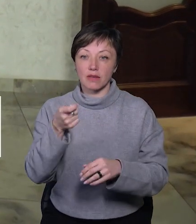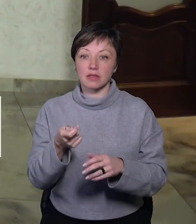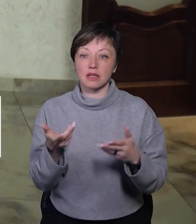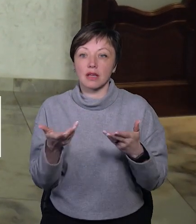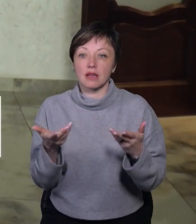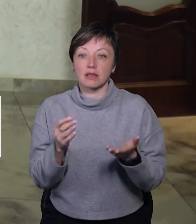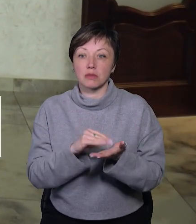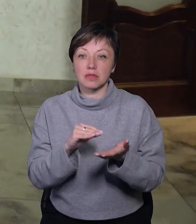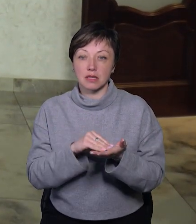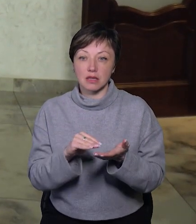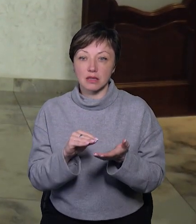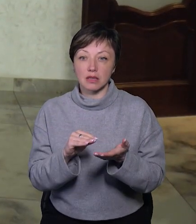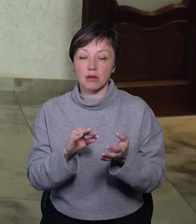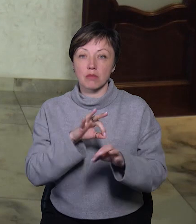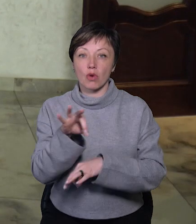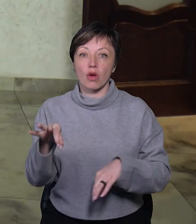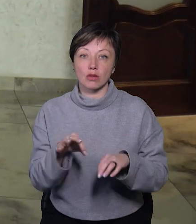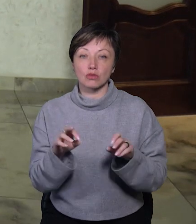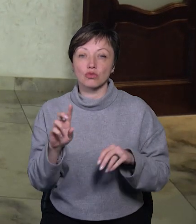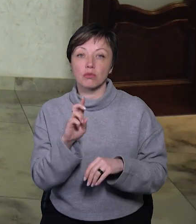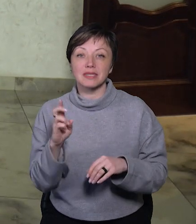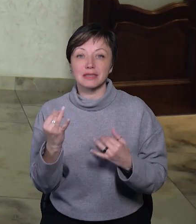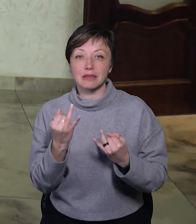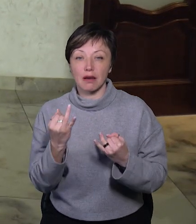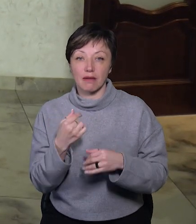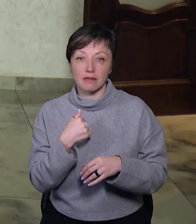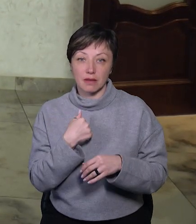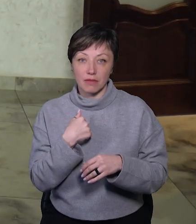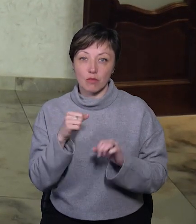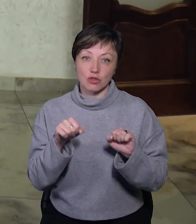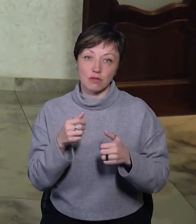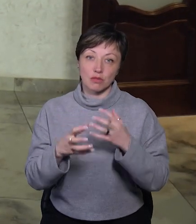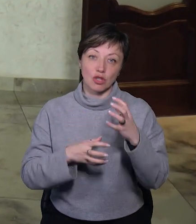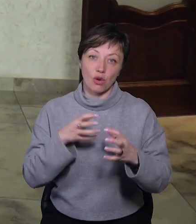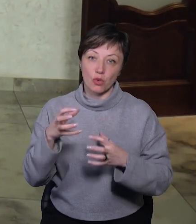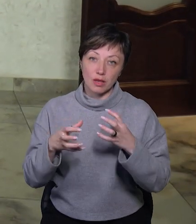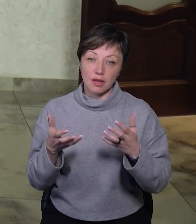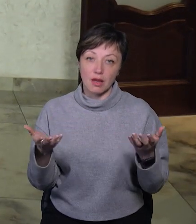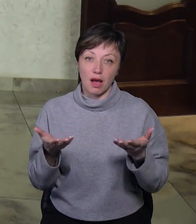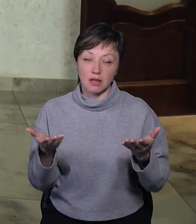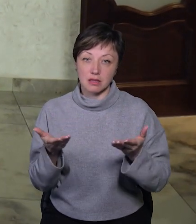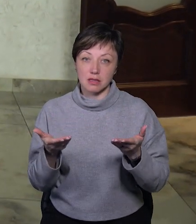написати проєкти, щоб зацікавилися нами міжнародні